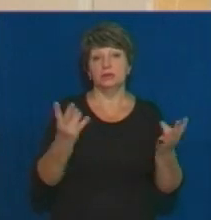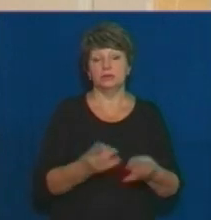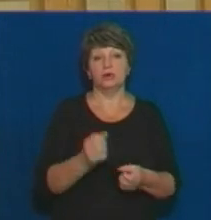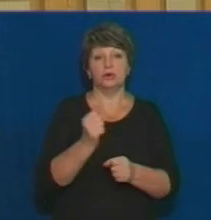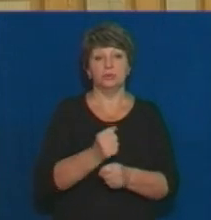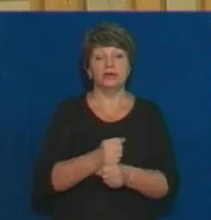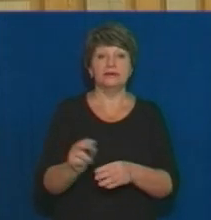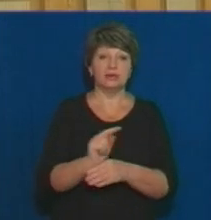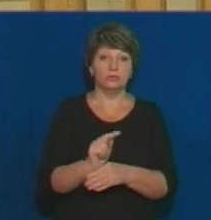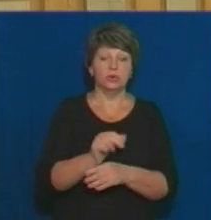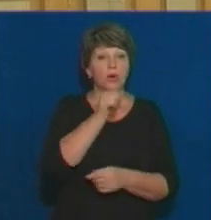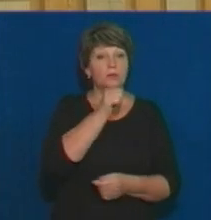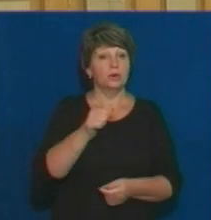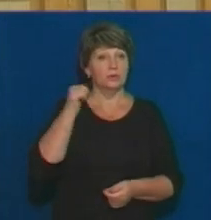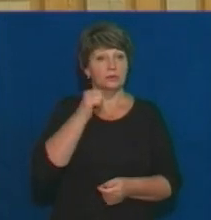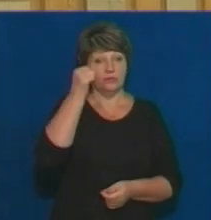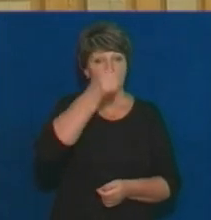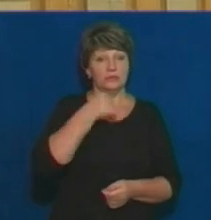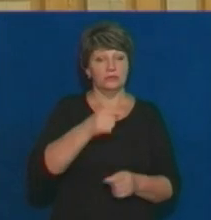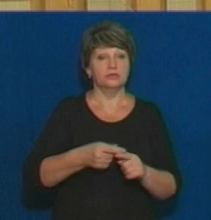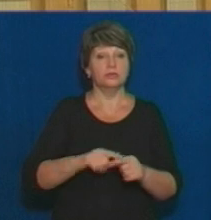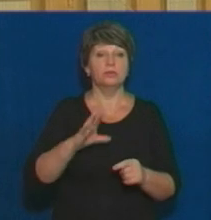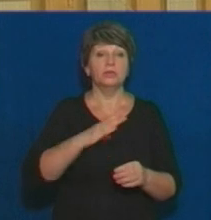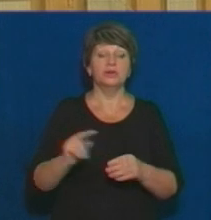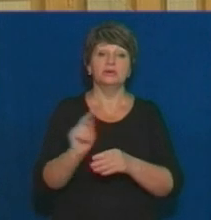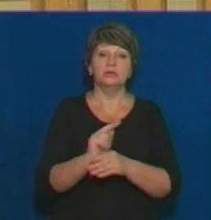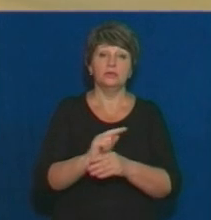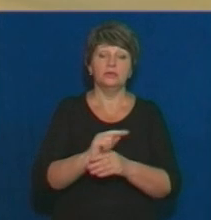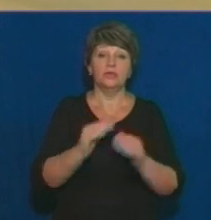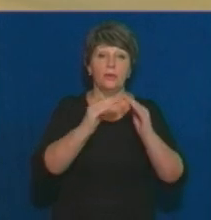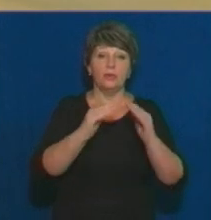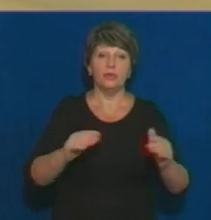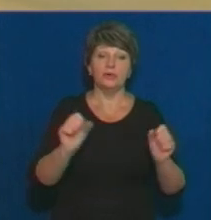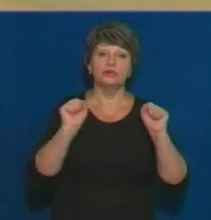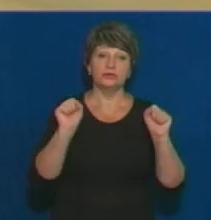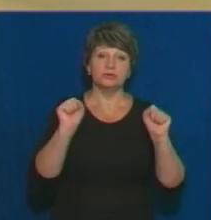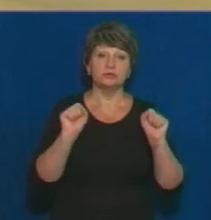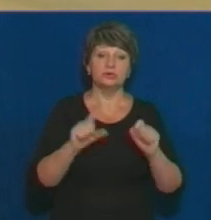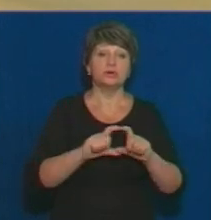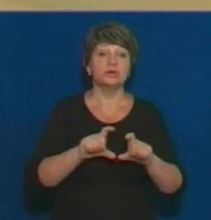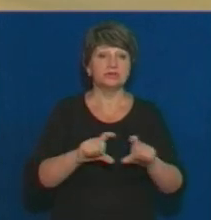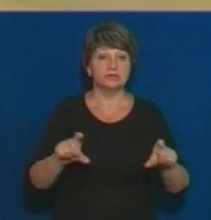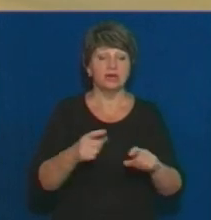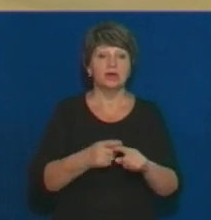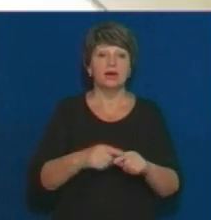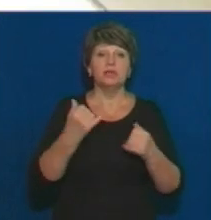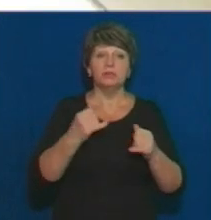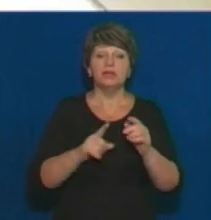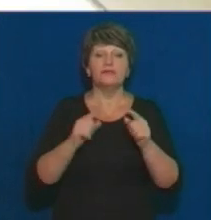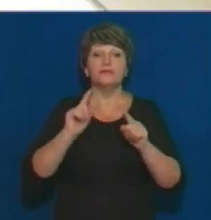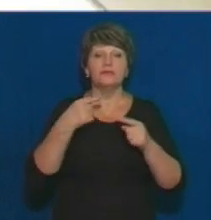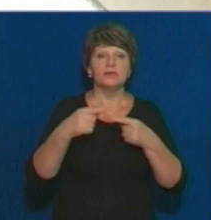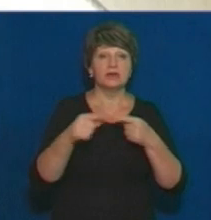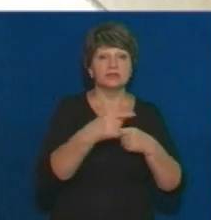ремонт. Торік у навчальному закладі відремонтували покрівлю над спортзалом. Утім, цього літа дах школи став протікати в інших місцях.